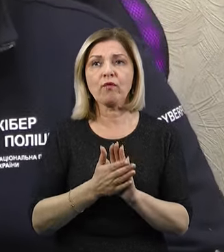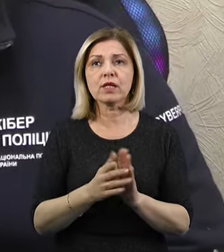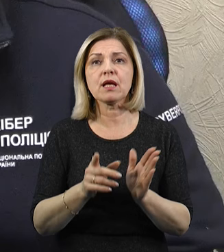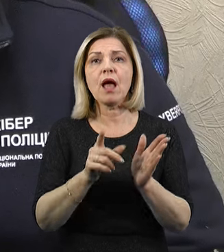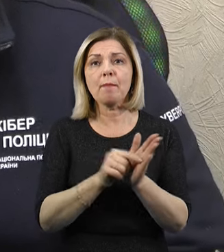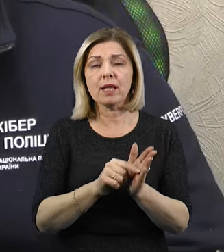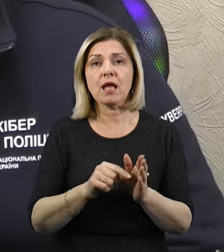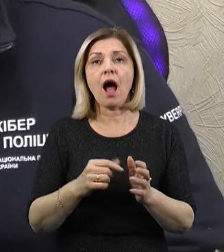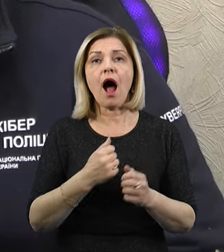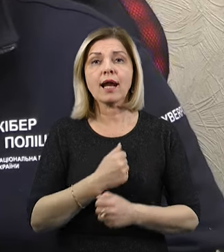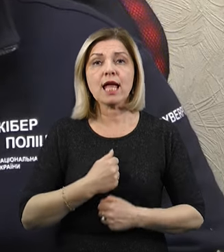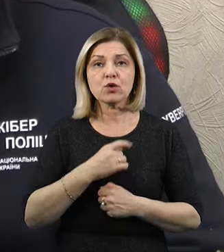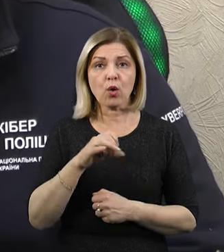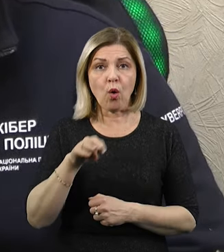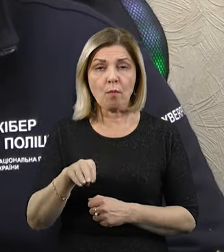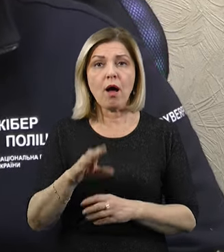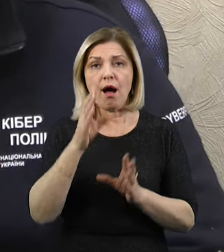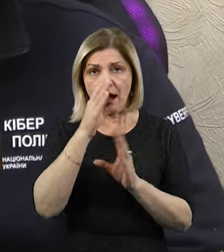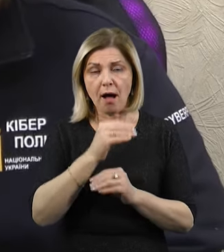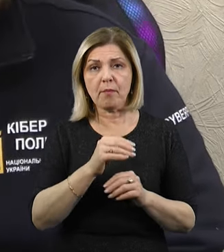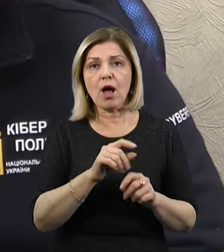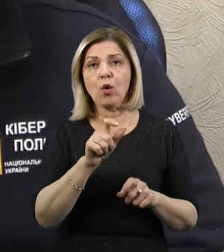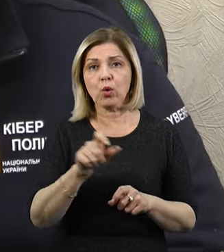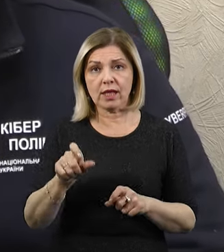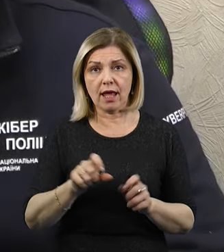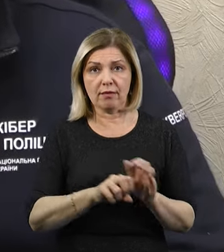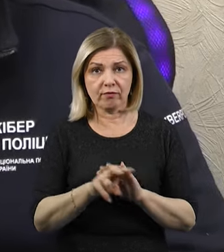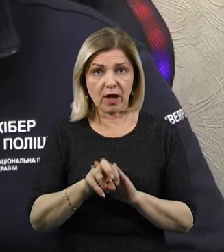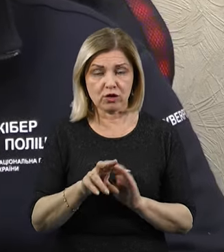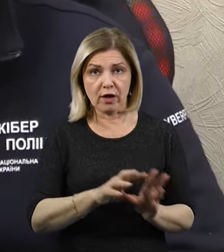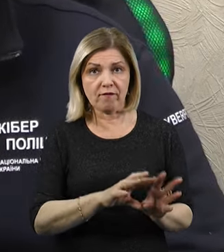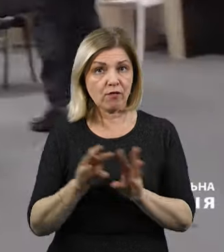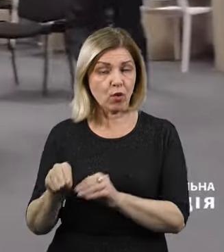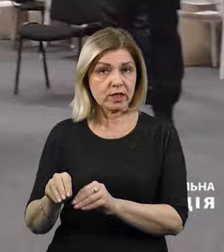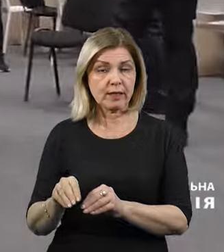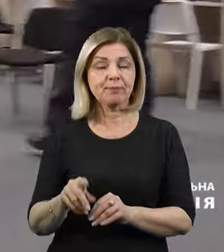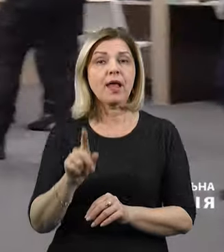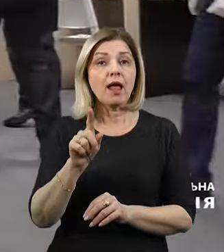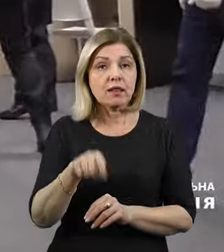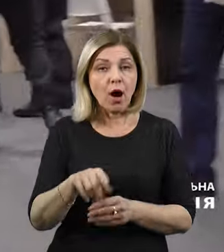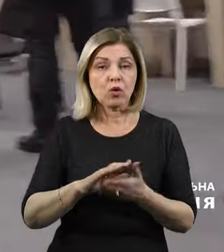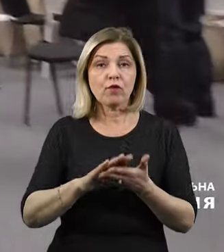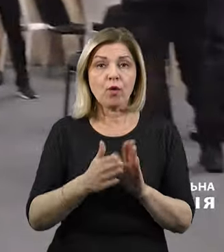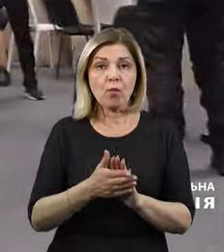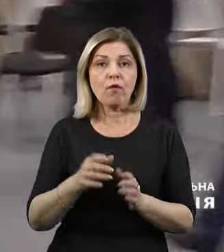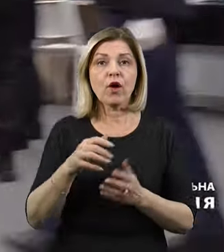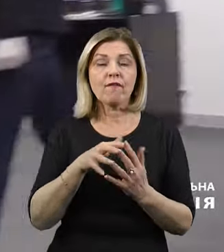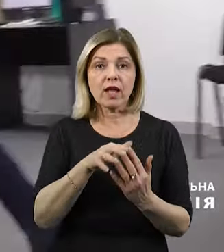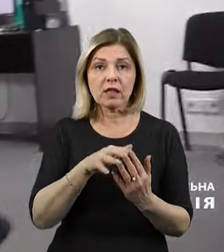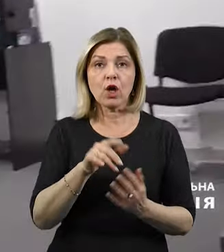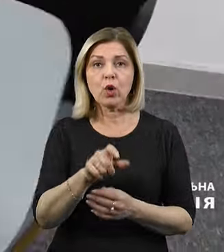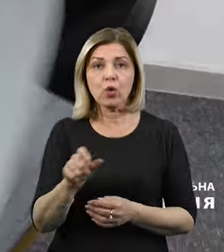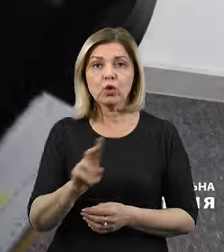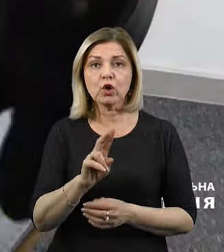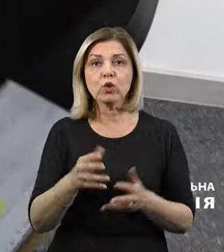мають можливість з окупованої частини вивозити людей. Також, говорить поліцейський, в умовах війни, коли багато людей втратили постійну роботу,